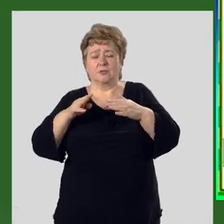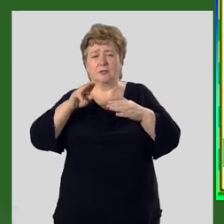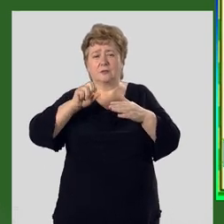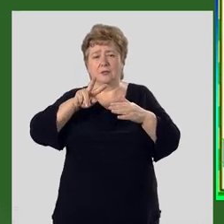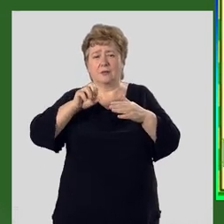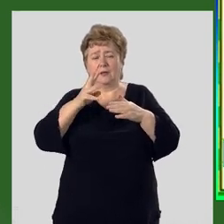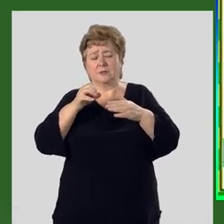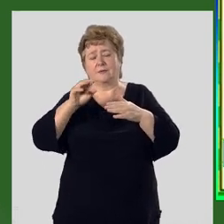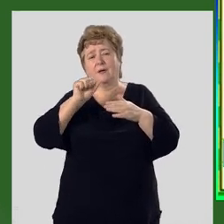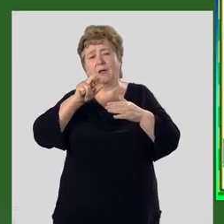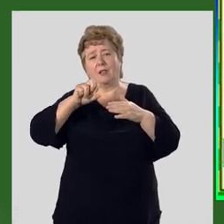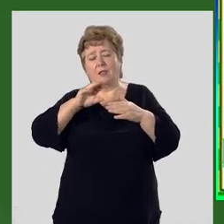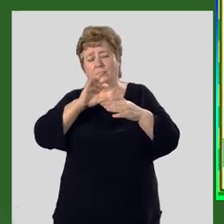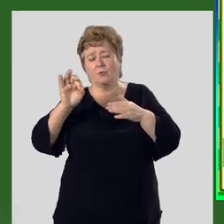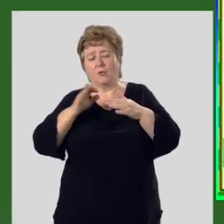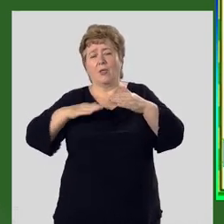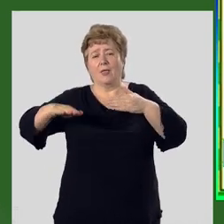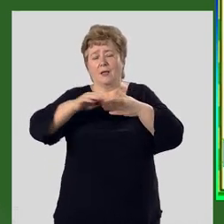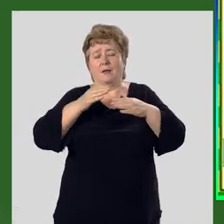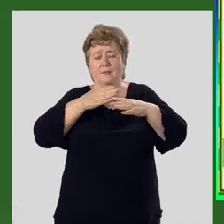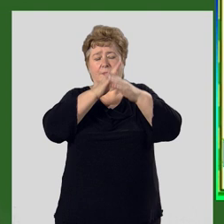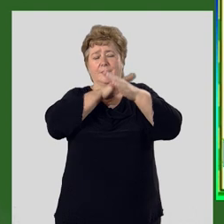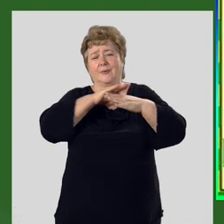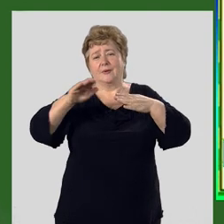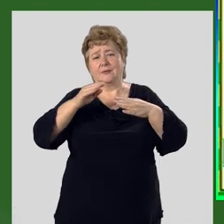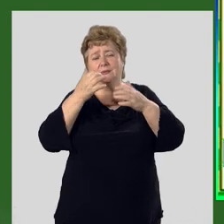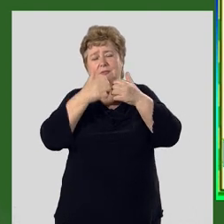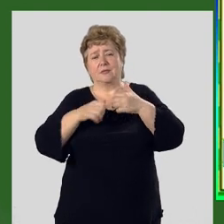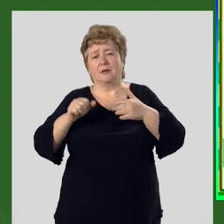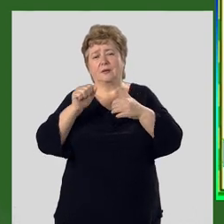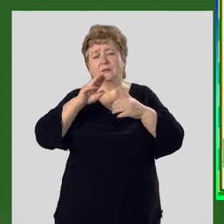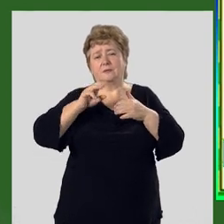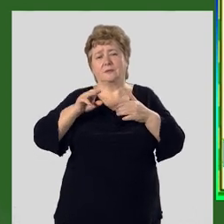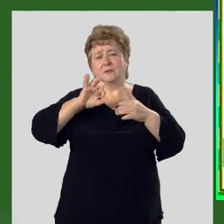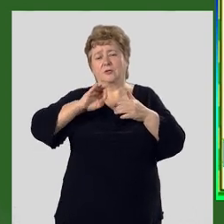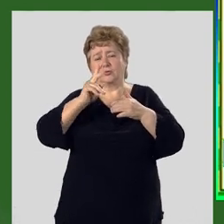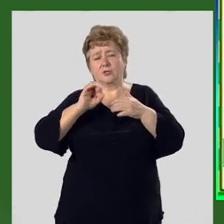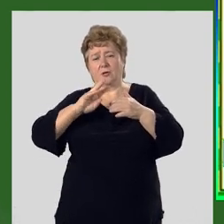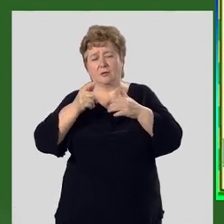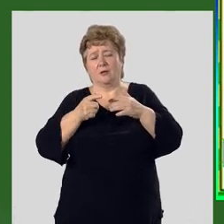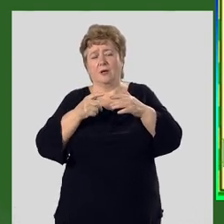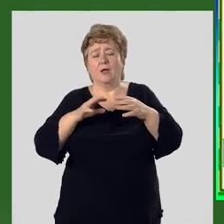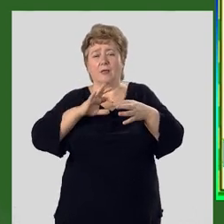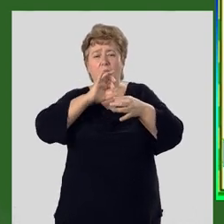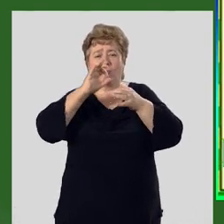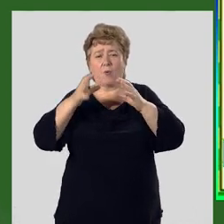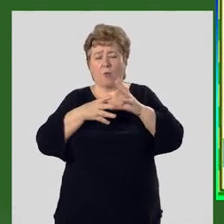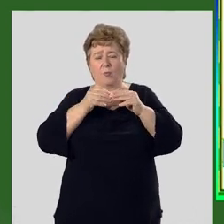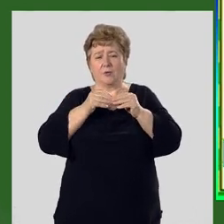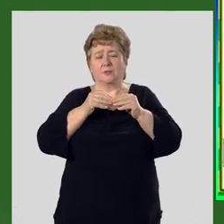Таласского Аллато и на территории хребтов в Центральном Теньшане. Таким образом,